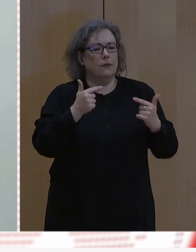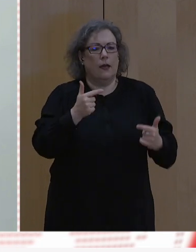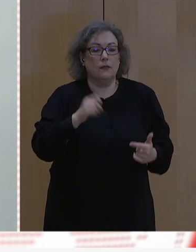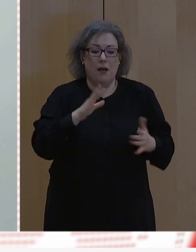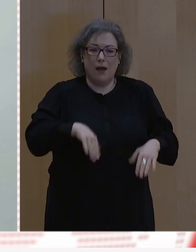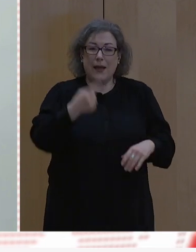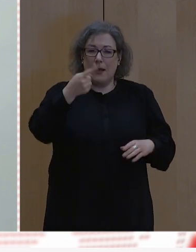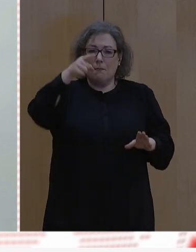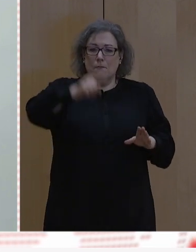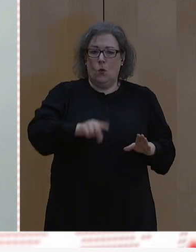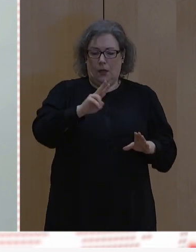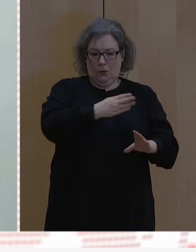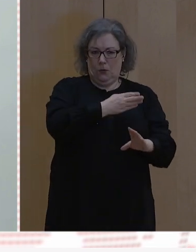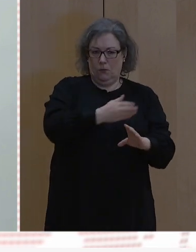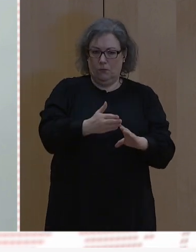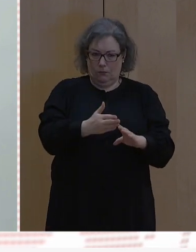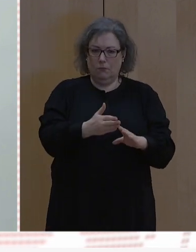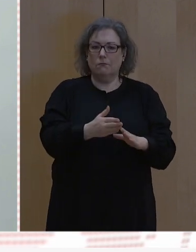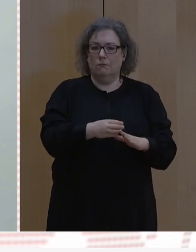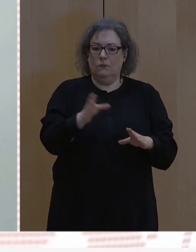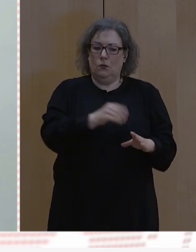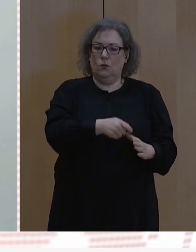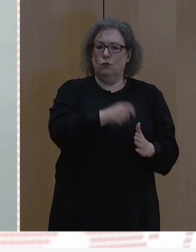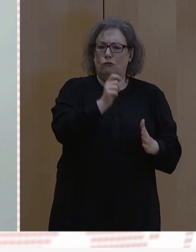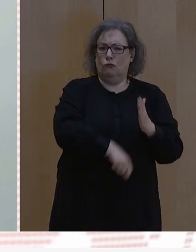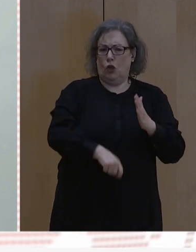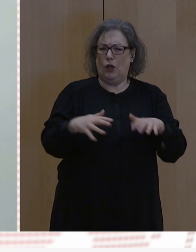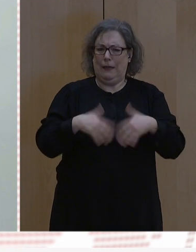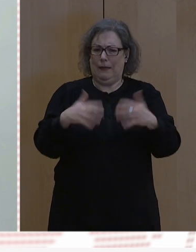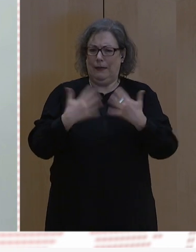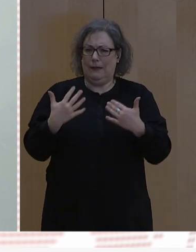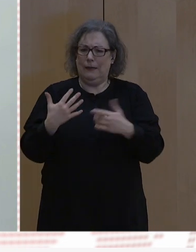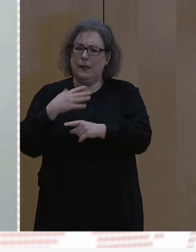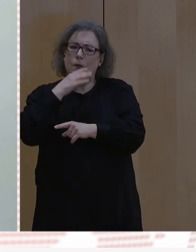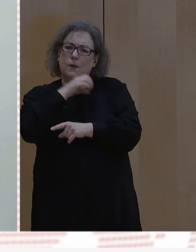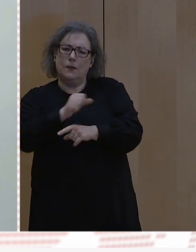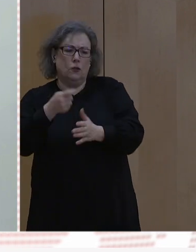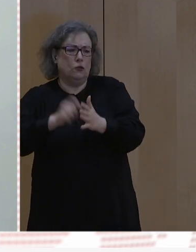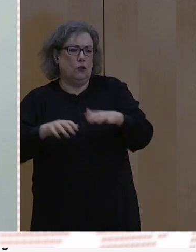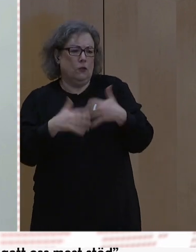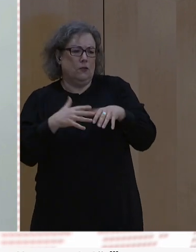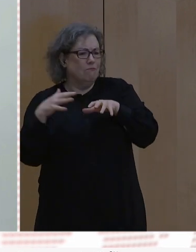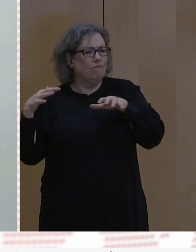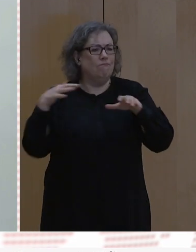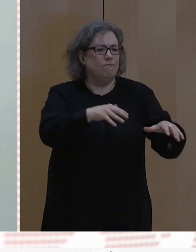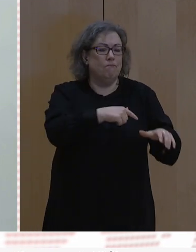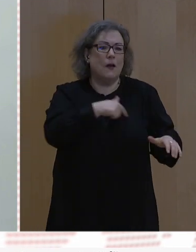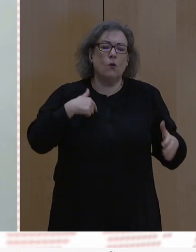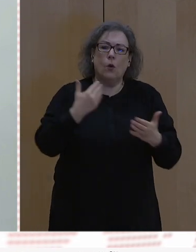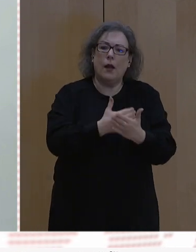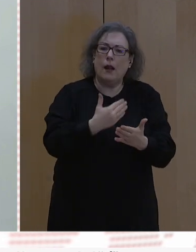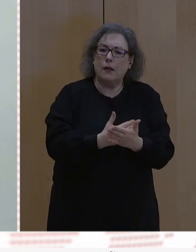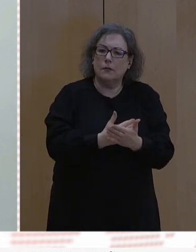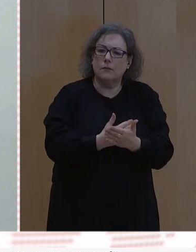sedan det fullskaliga kriget som Ryssland drog igång mot vårt land